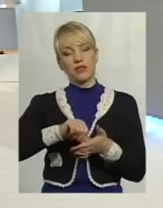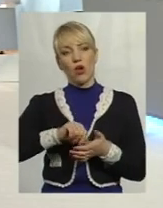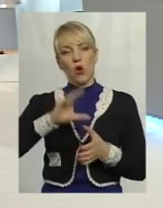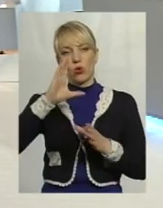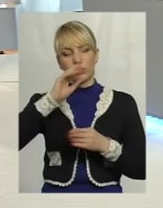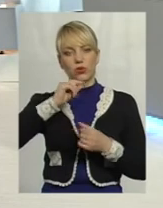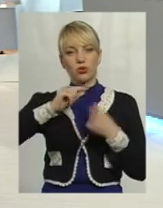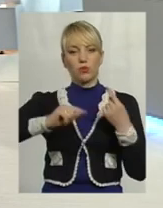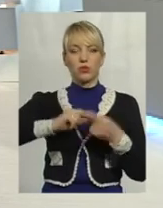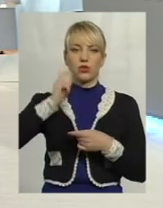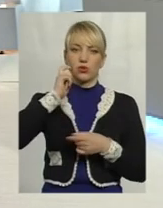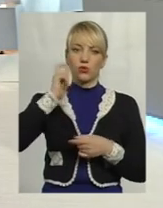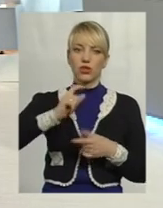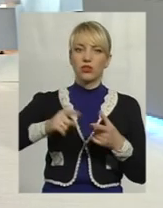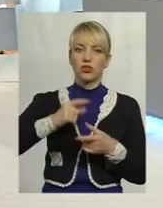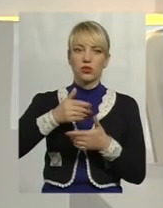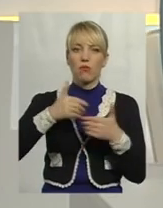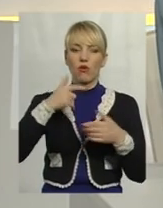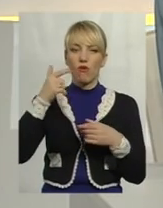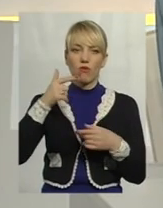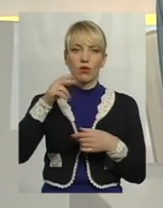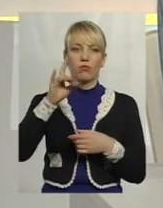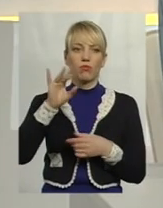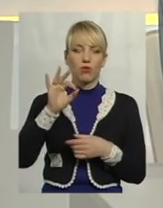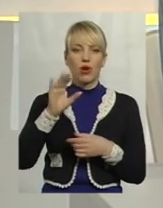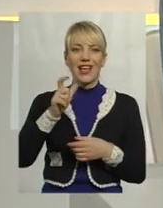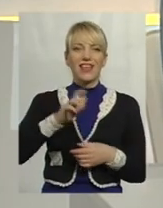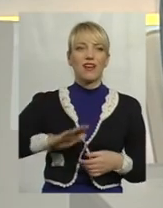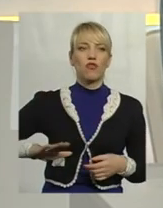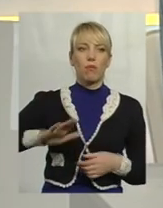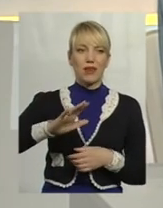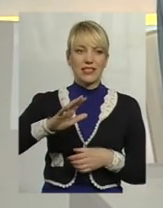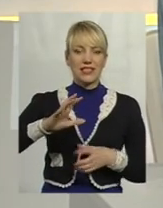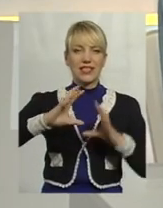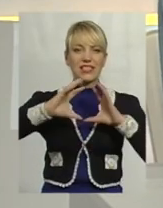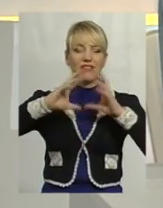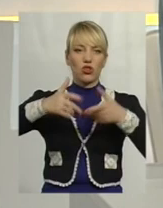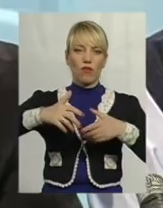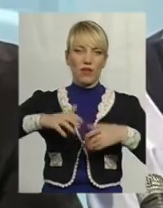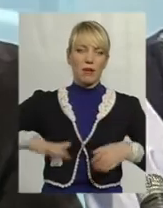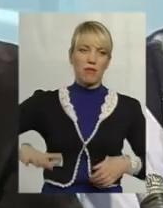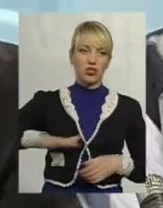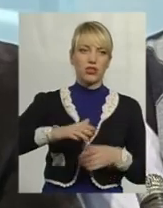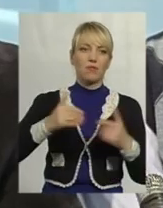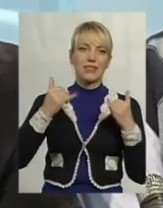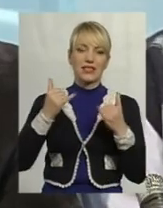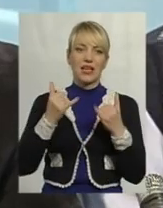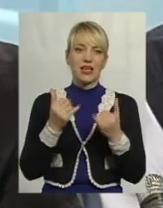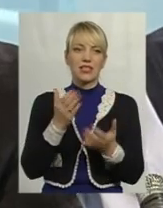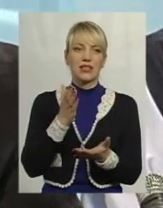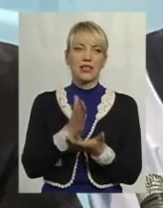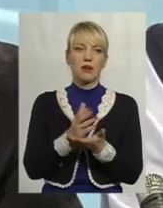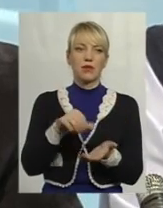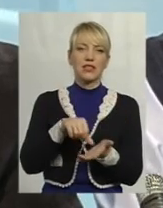України? Чи ми говоримо про європейський масштаб, світовий масштаб? Зараз наразі це поки представники